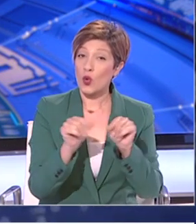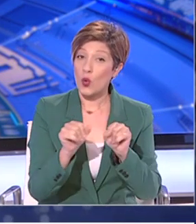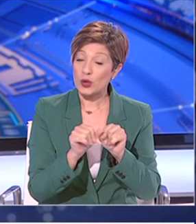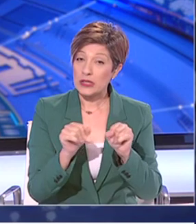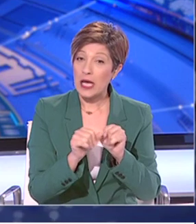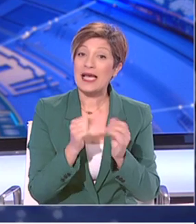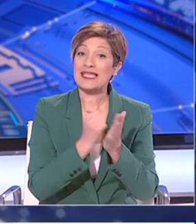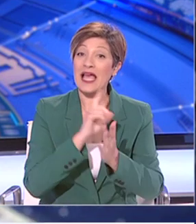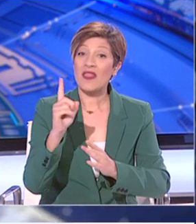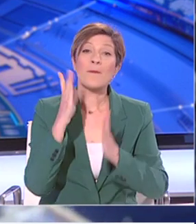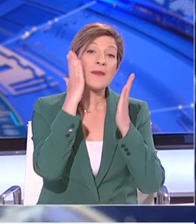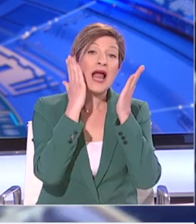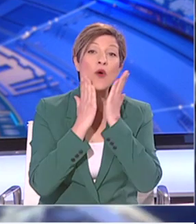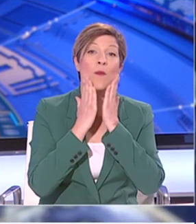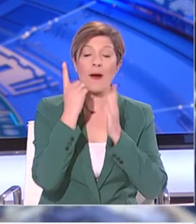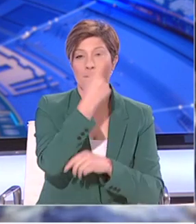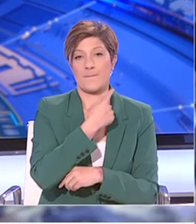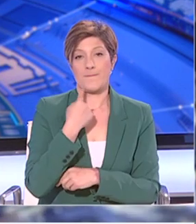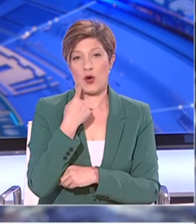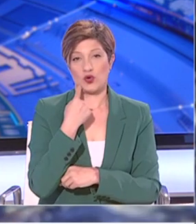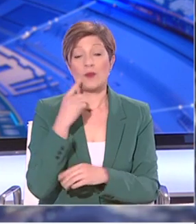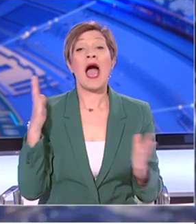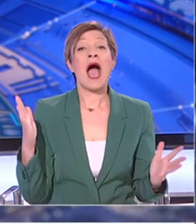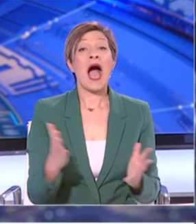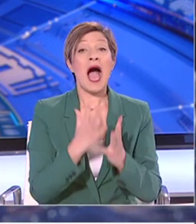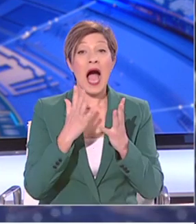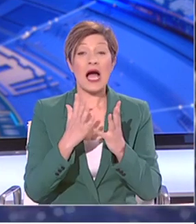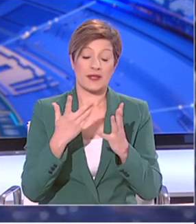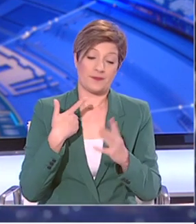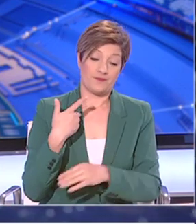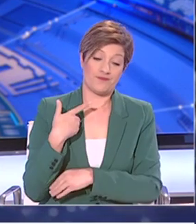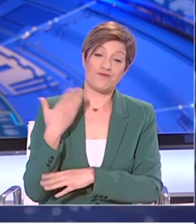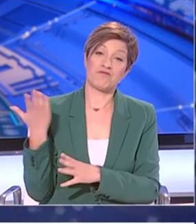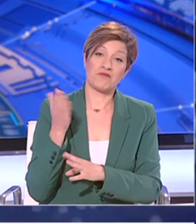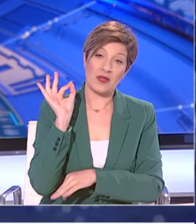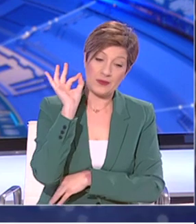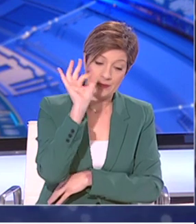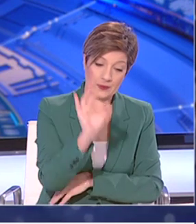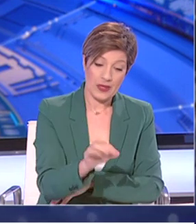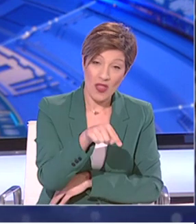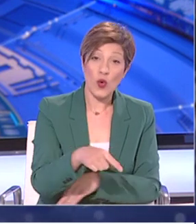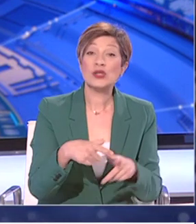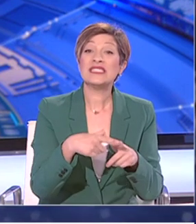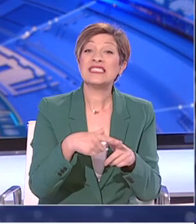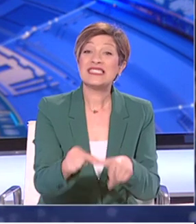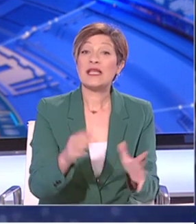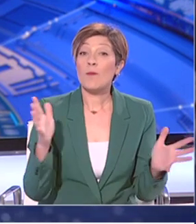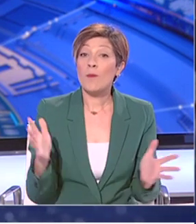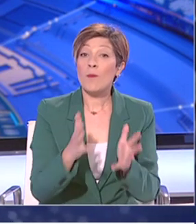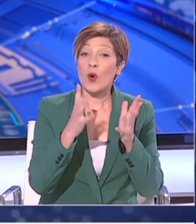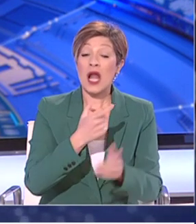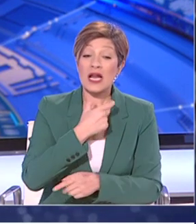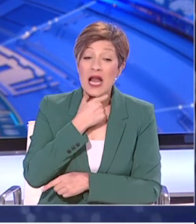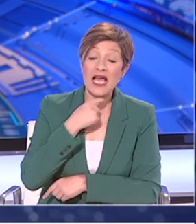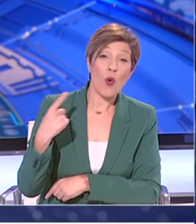αποφεύγουμε να ακουμπάμε το πρόσωπο. Το αν θα φτάσουμε στην πατρίδα μας στην ανάγκη για καθολική χρήση της μάσκας στο γενικό πληθυσμό